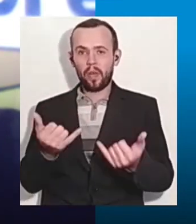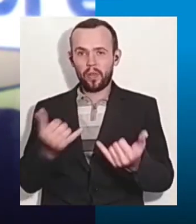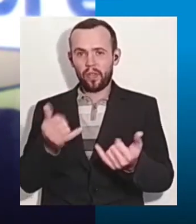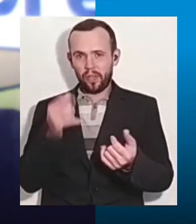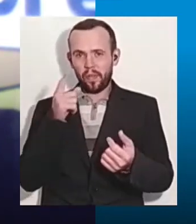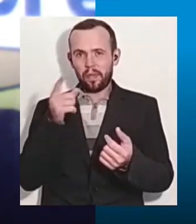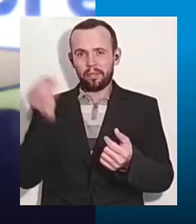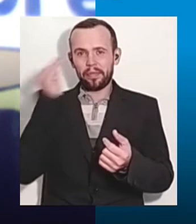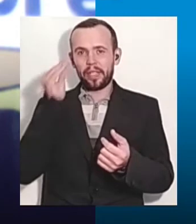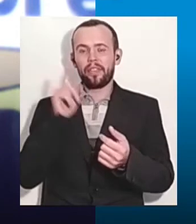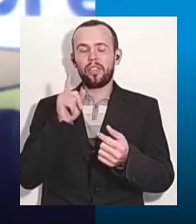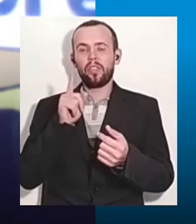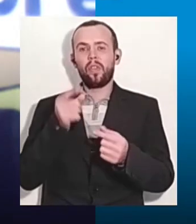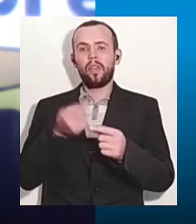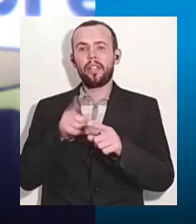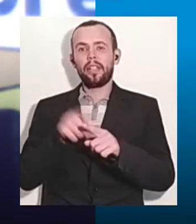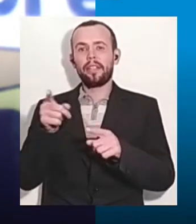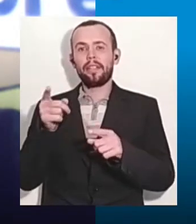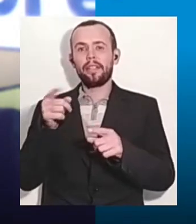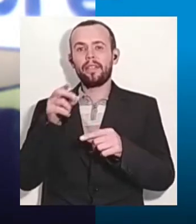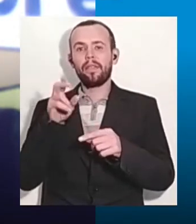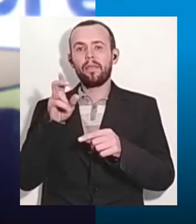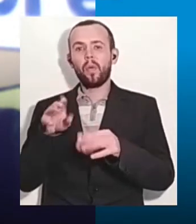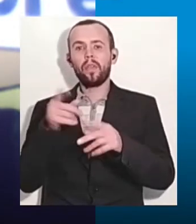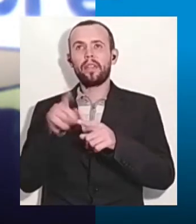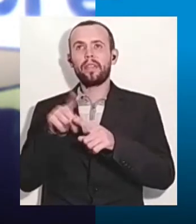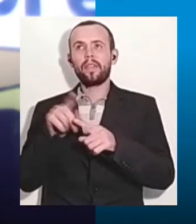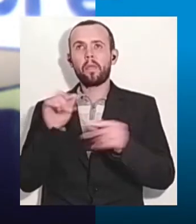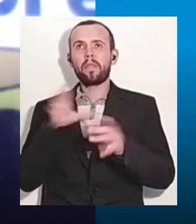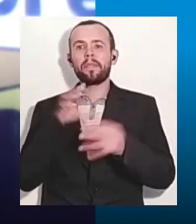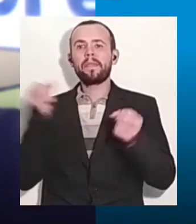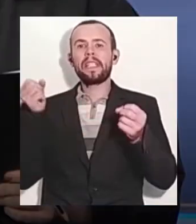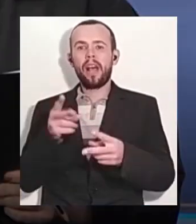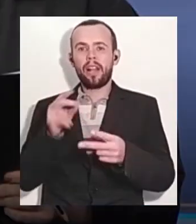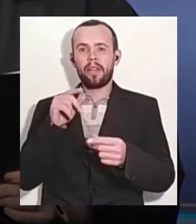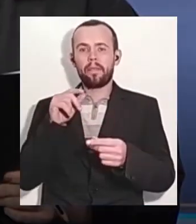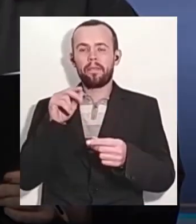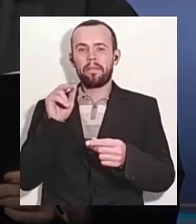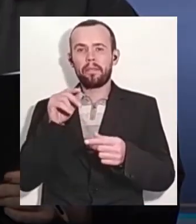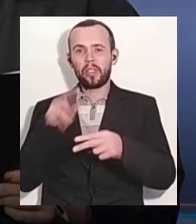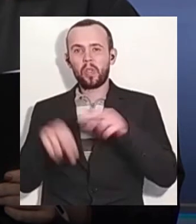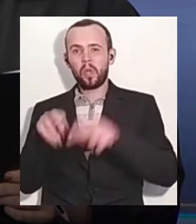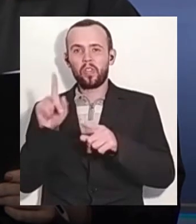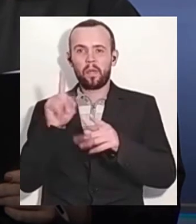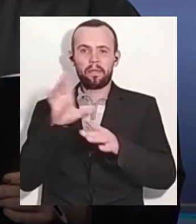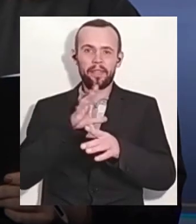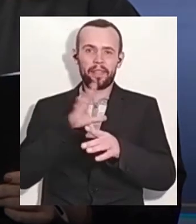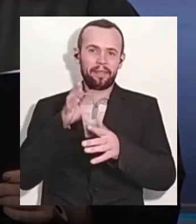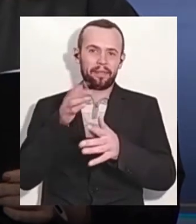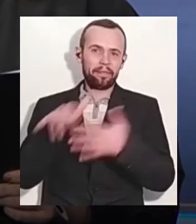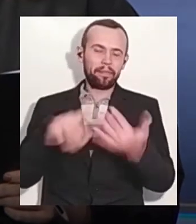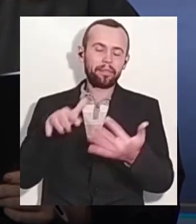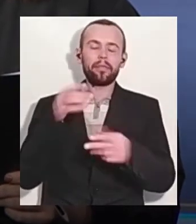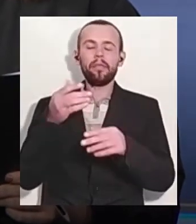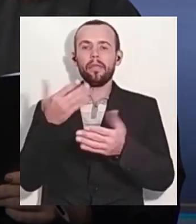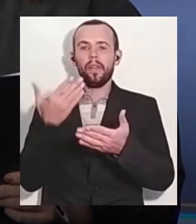вони ворон ворону в око не виклює, вони, звісно, друг другу допомагають. То, що то 51 колонія, там сейчас